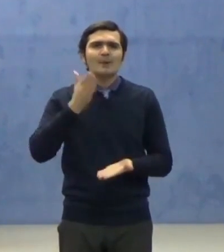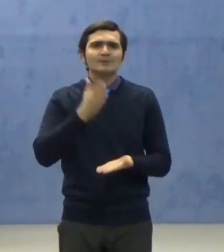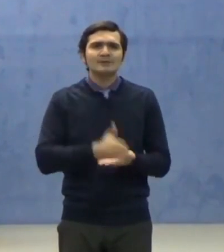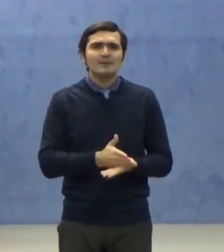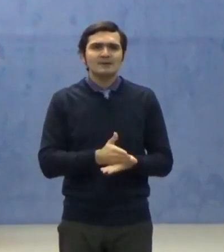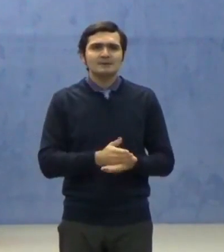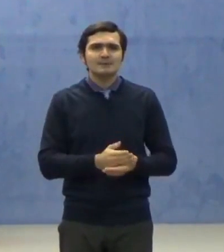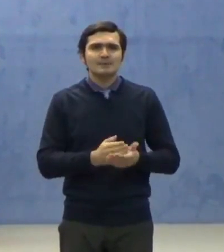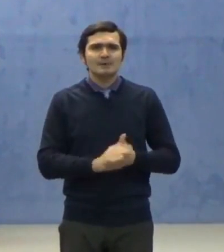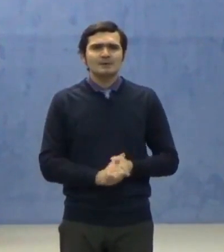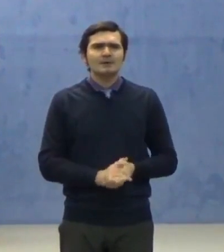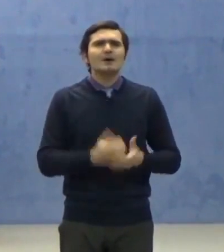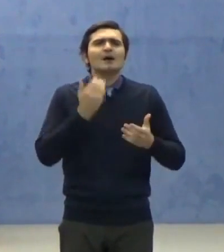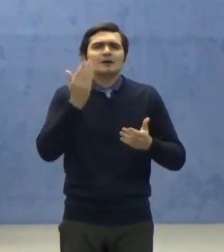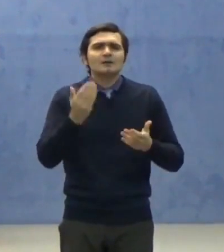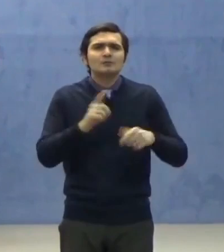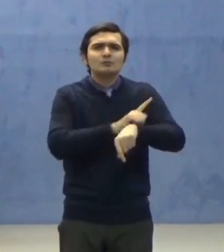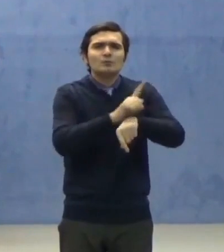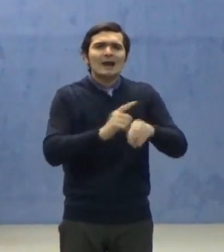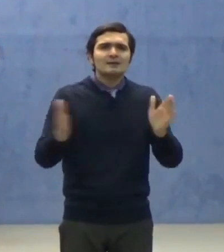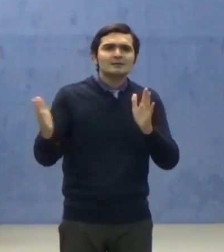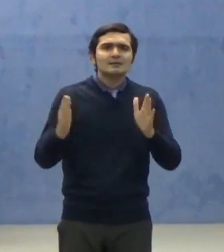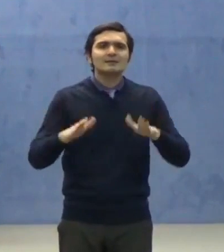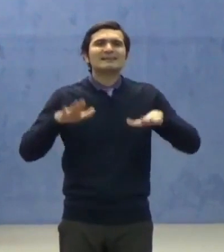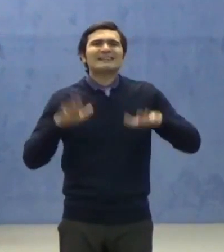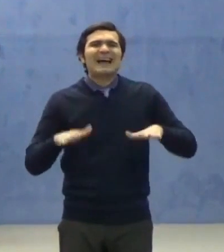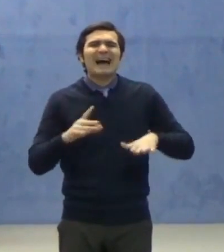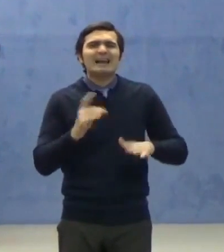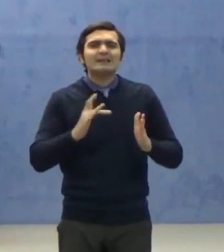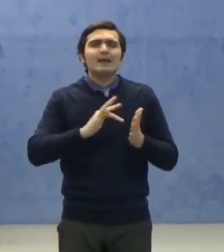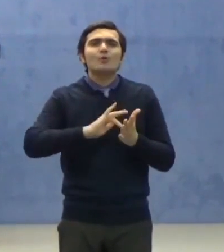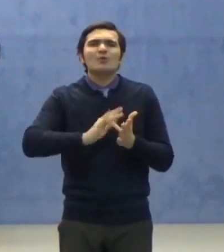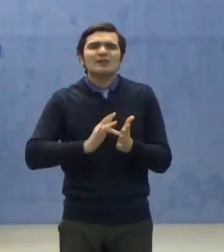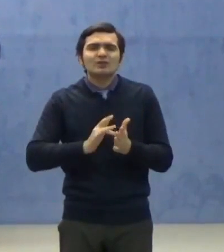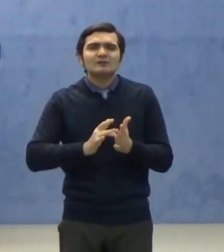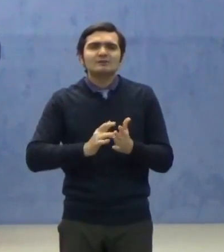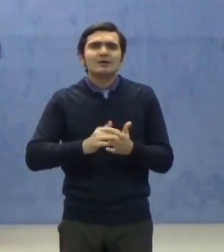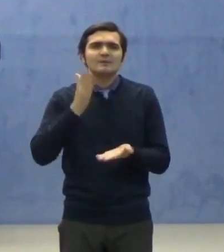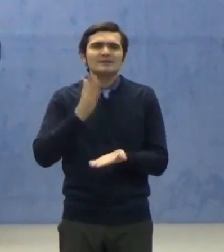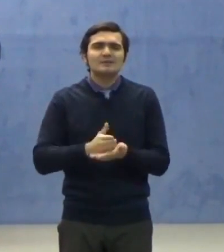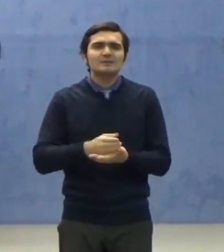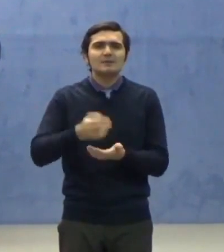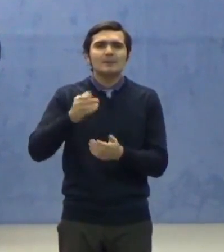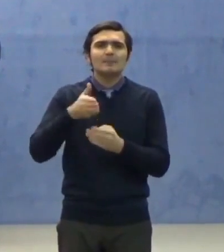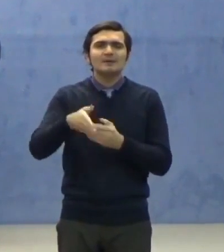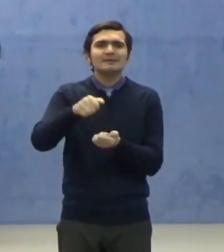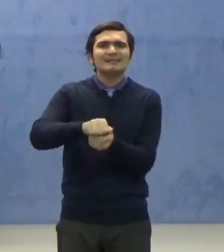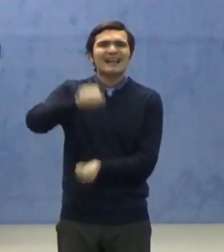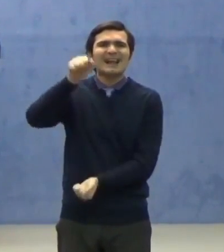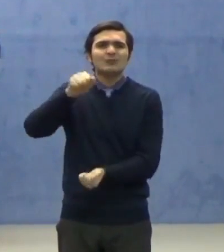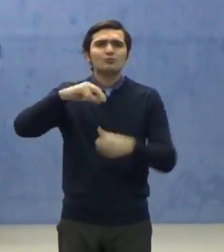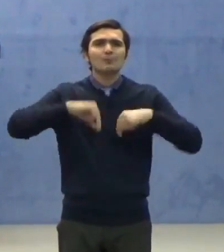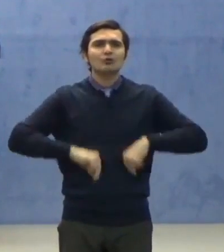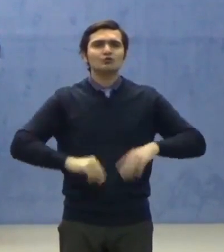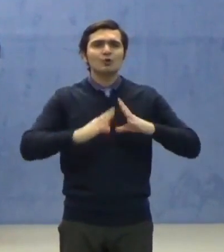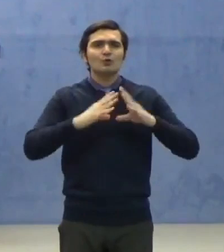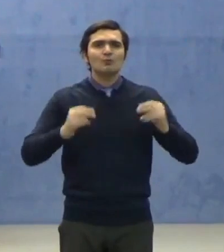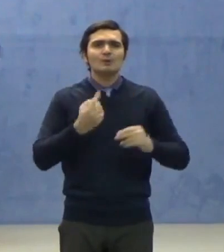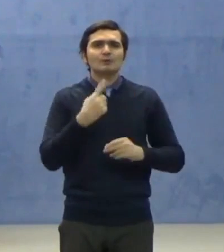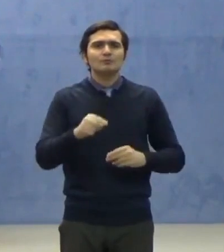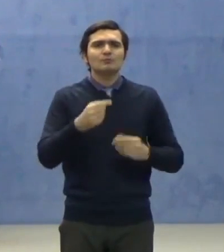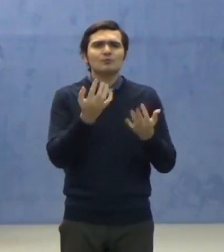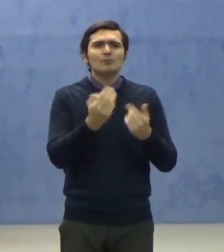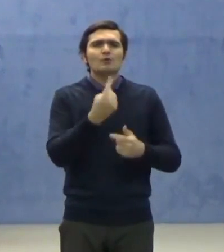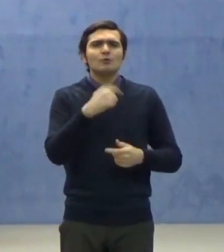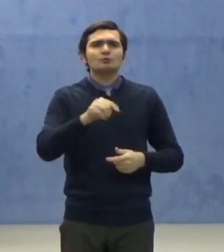pe durata stării de urgență, instituită prin Decretul Președintelui României numărul 195 din